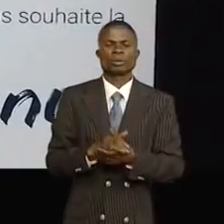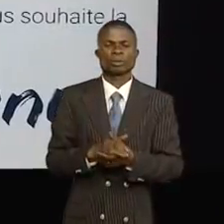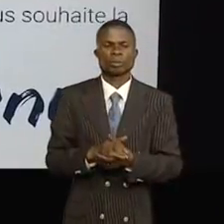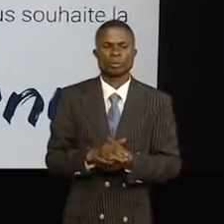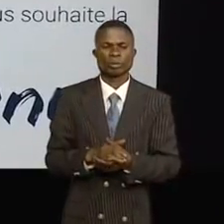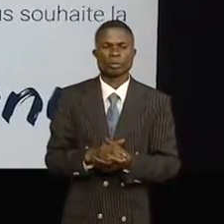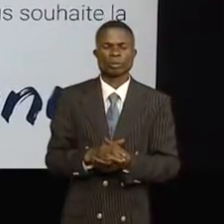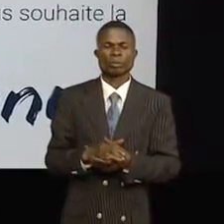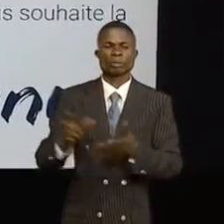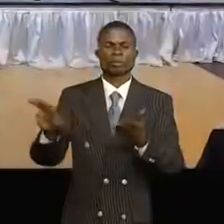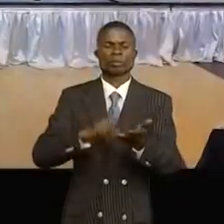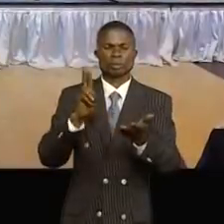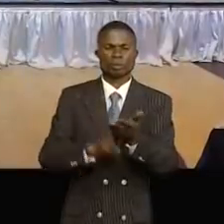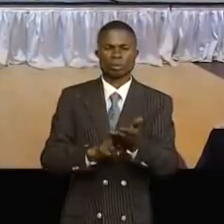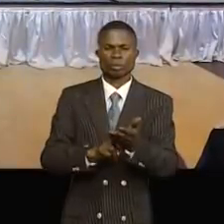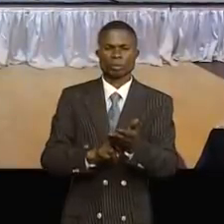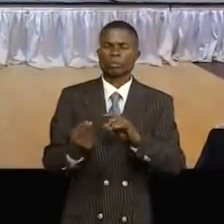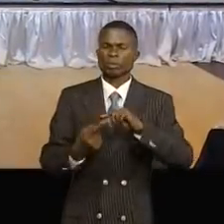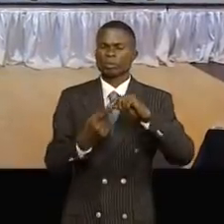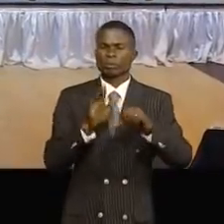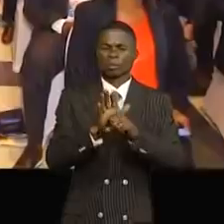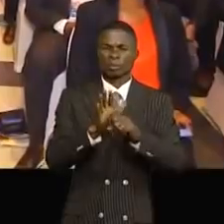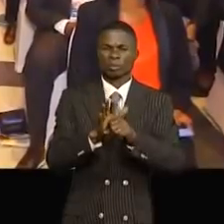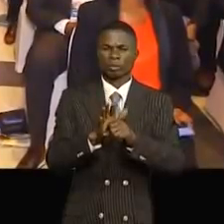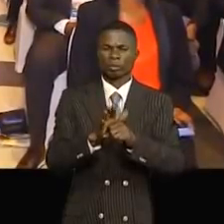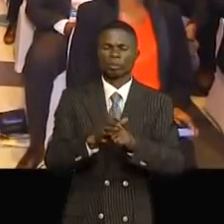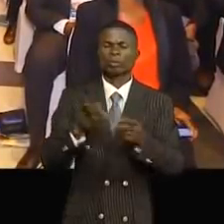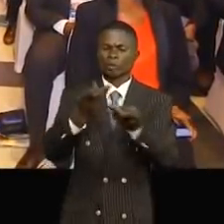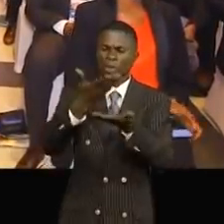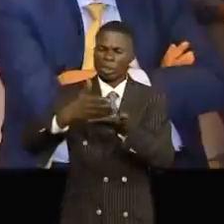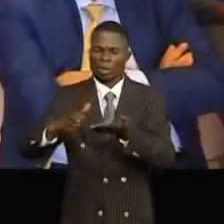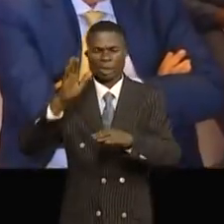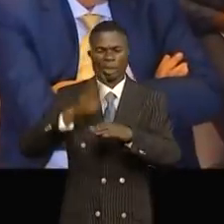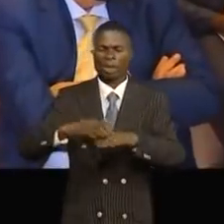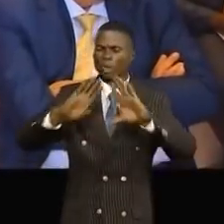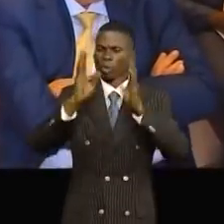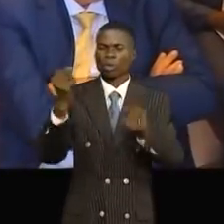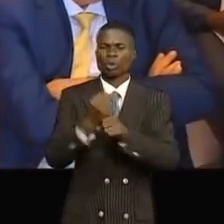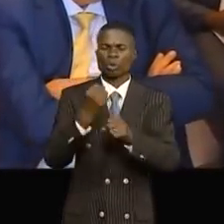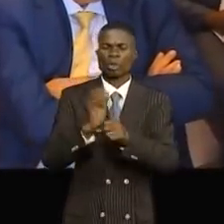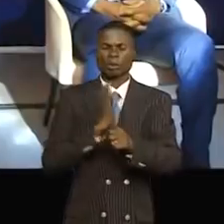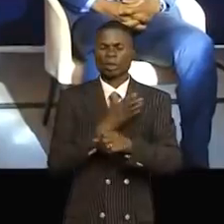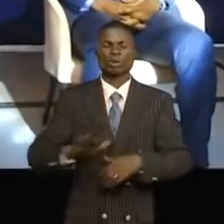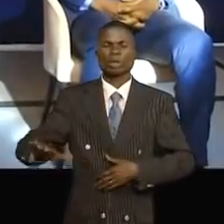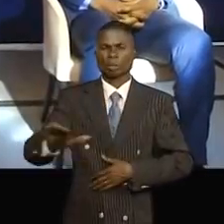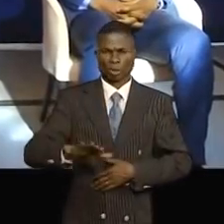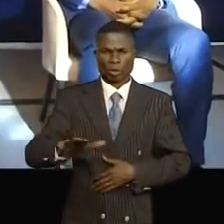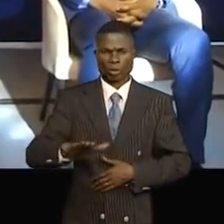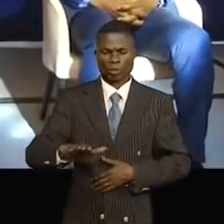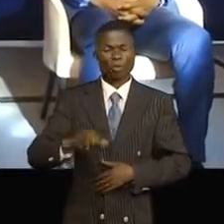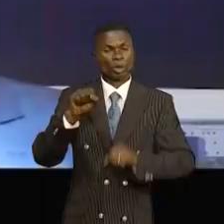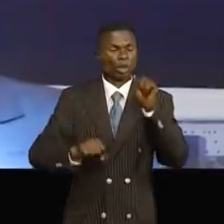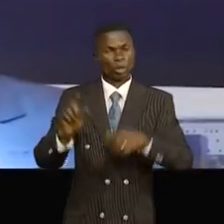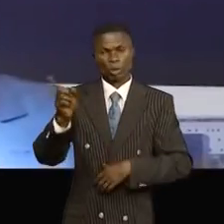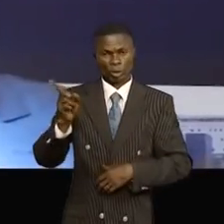Les assurances ont la grande particularité d'être un secteur qui touche à tous les domaines de la vie nationale. C'est sans doute